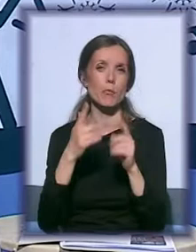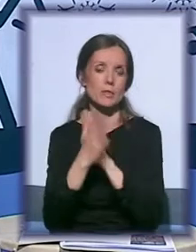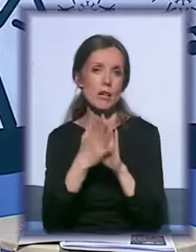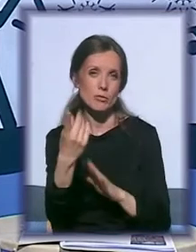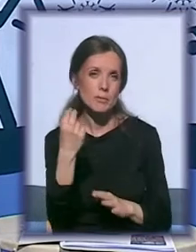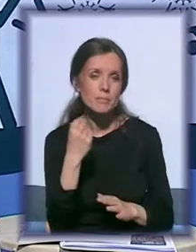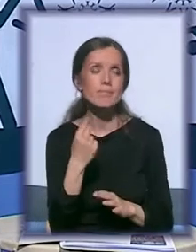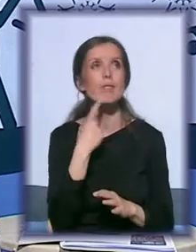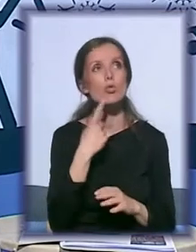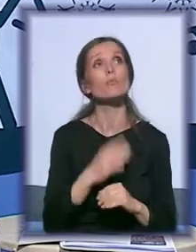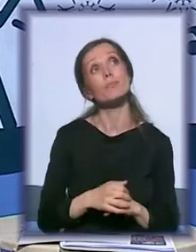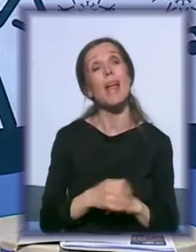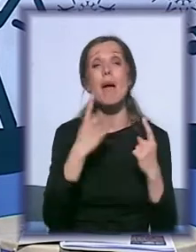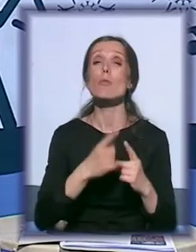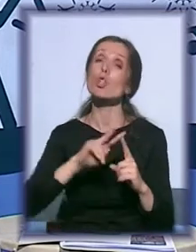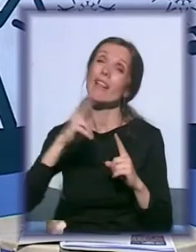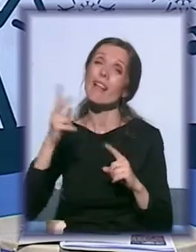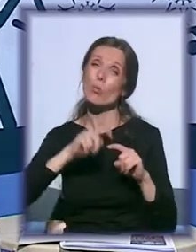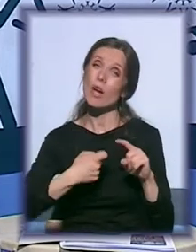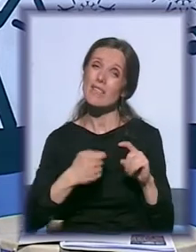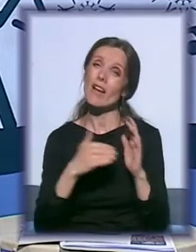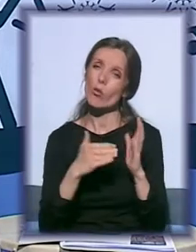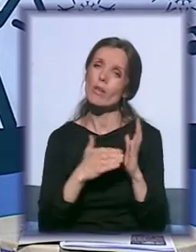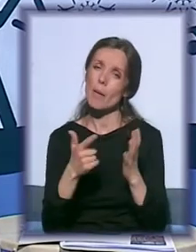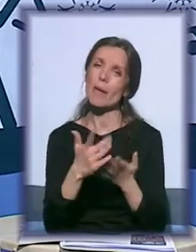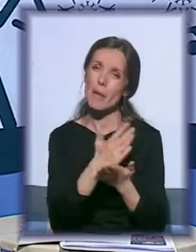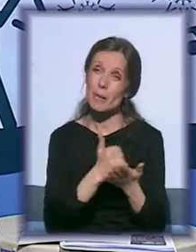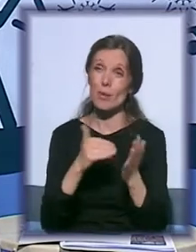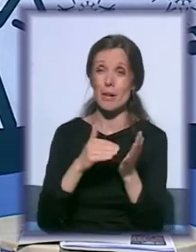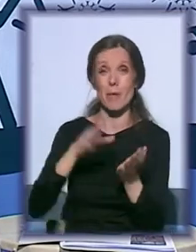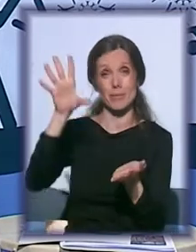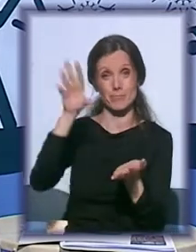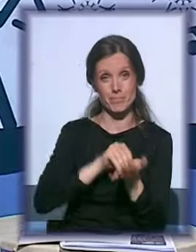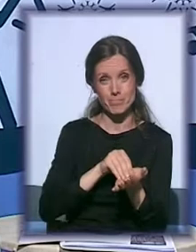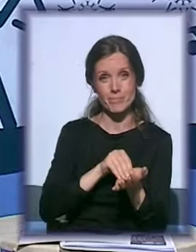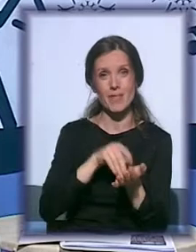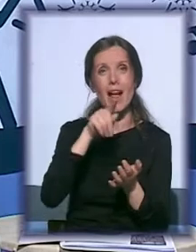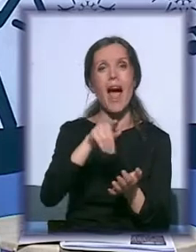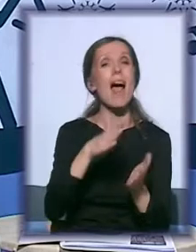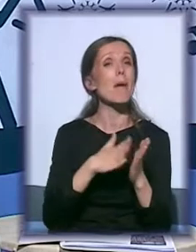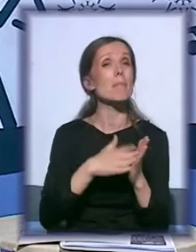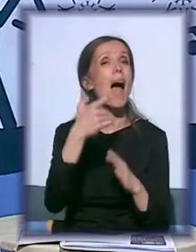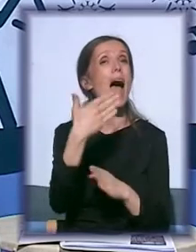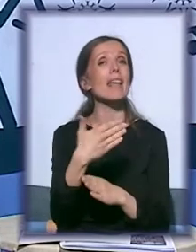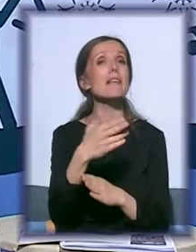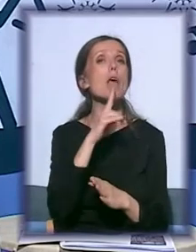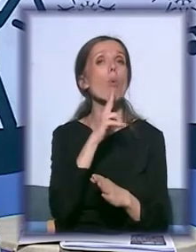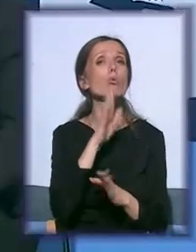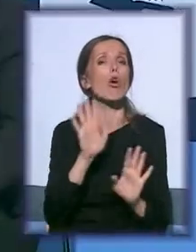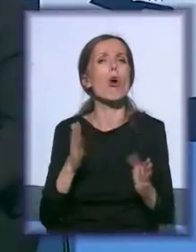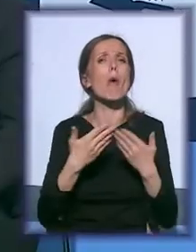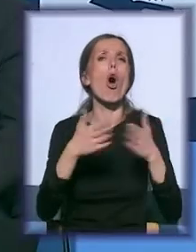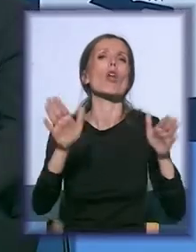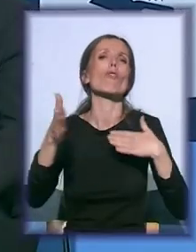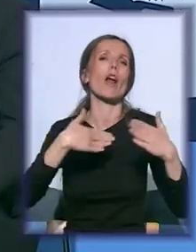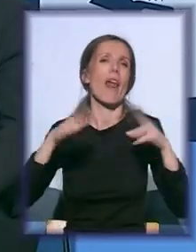kaže, postoji jedna druga stvar koju bi trebali da primene, da kopiraju, agencija utorkom otvori vrat. Da. E